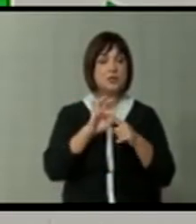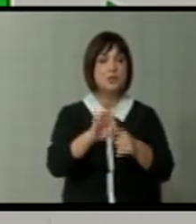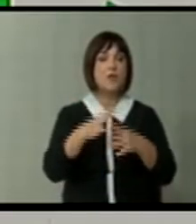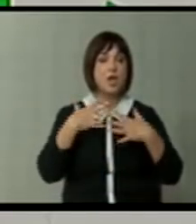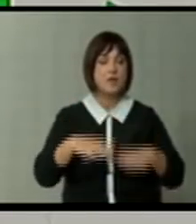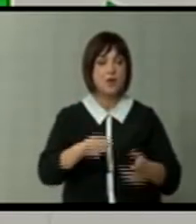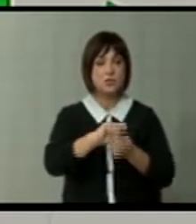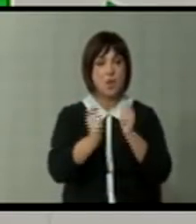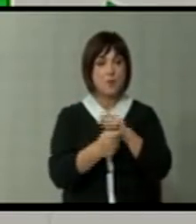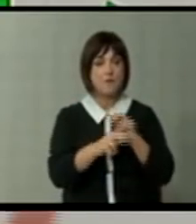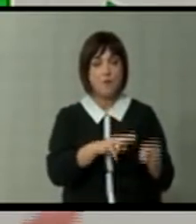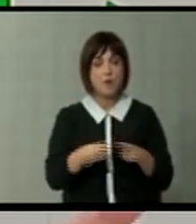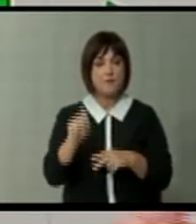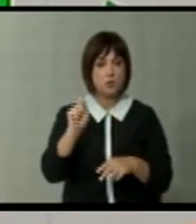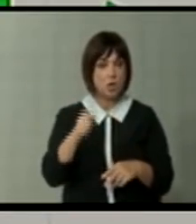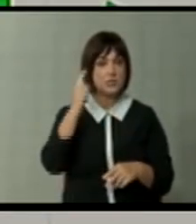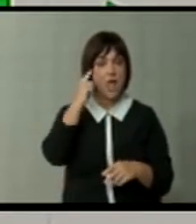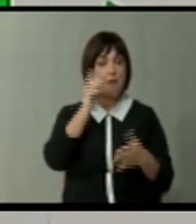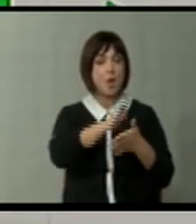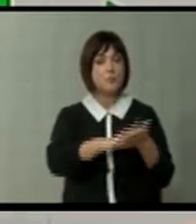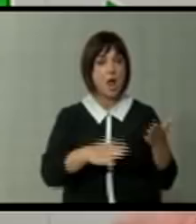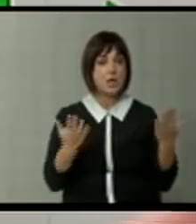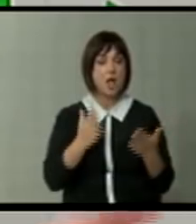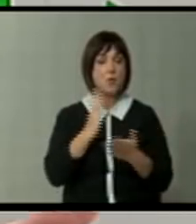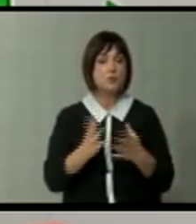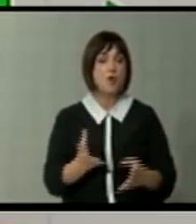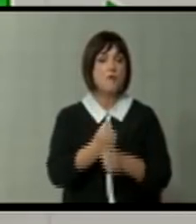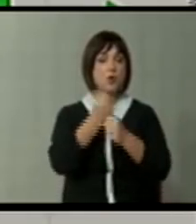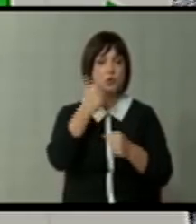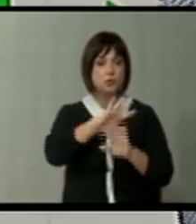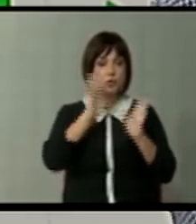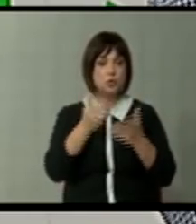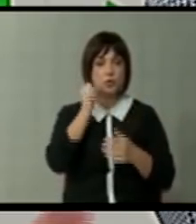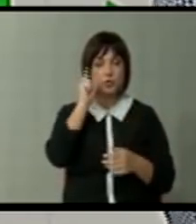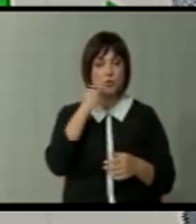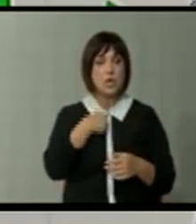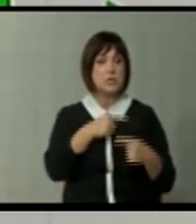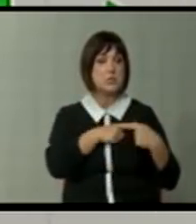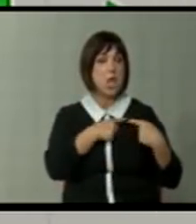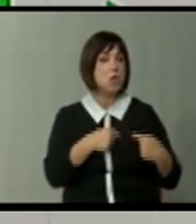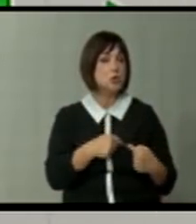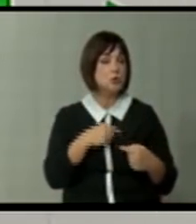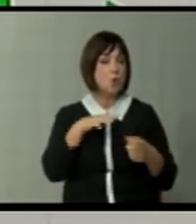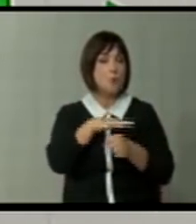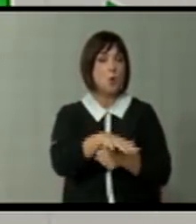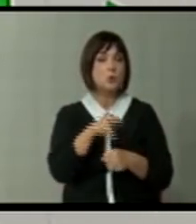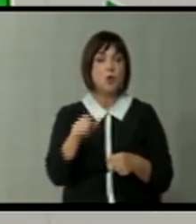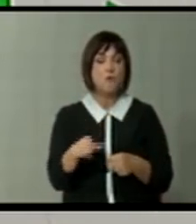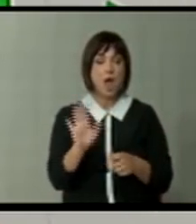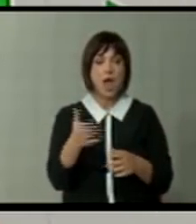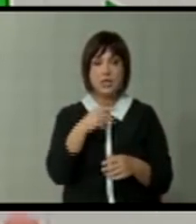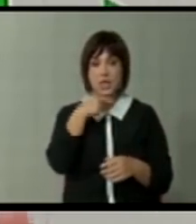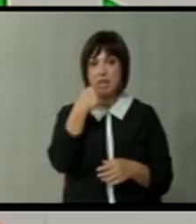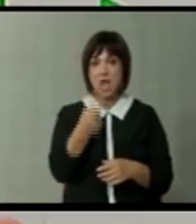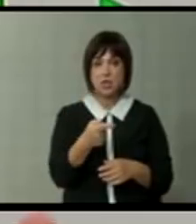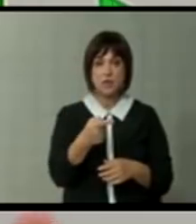телото за реформи во правосудството. Која што знаеме на почето како беше формирано и што се случува со него. Јас искрено сум против овие, ајде да